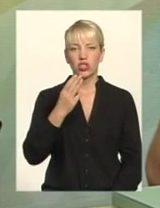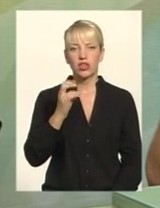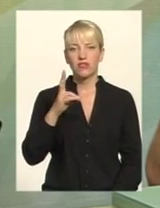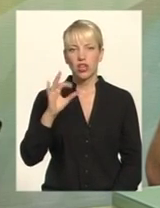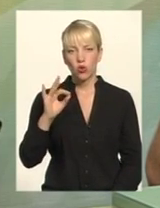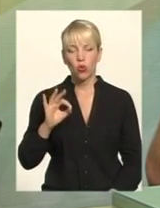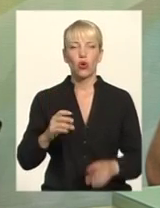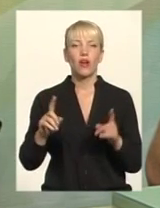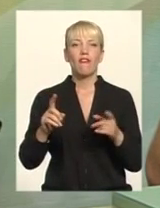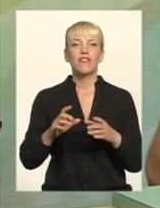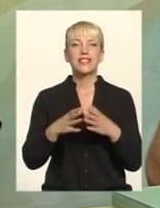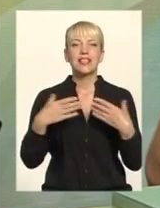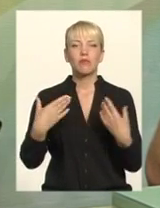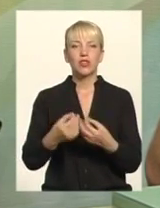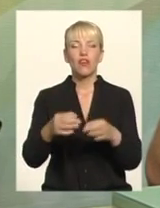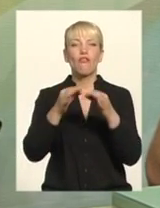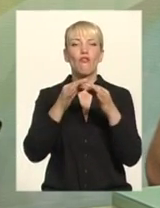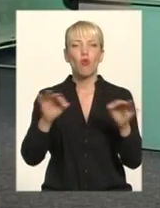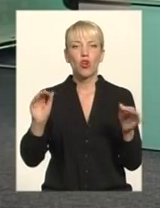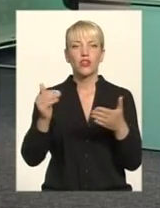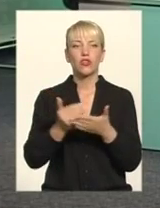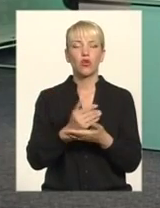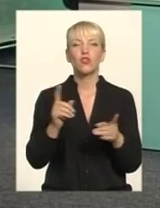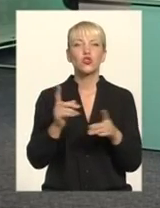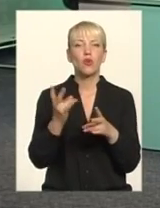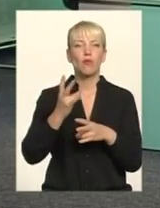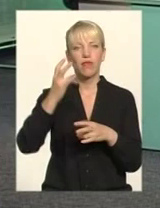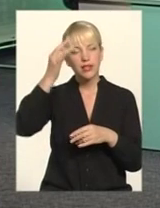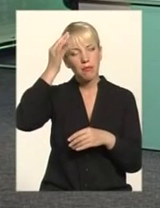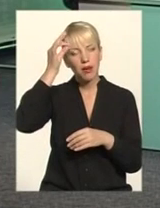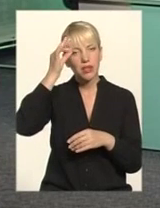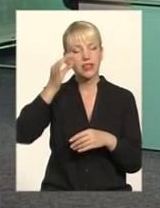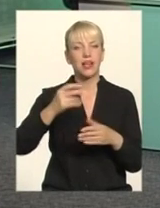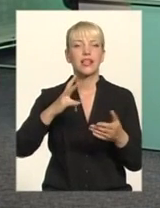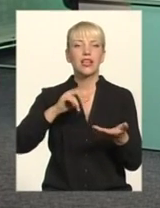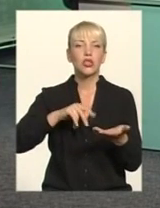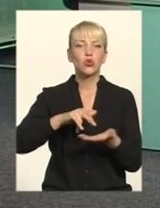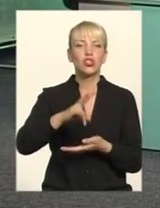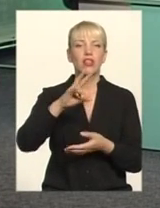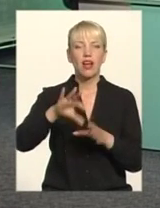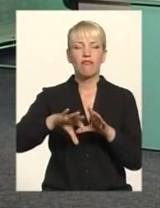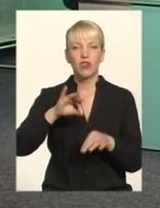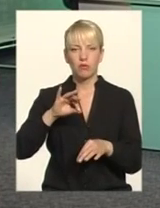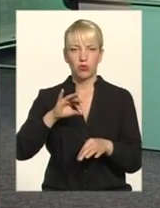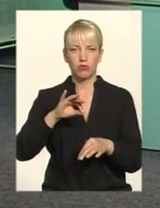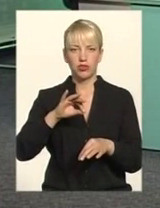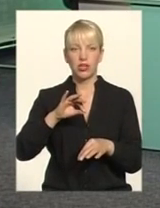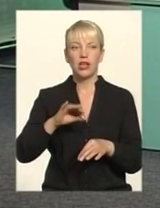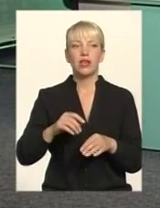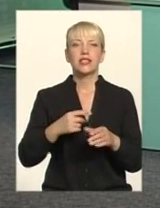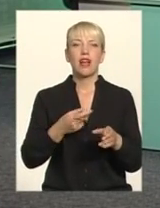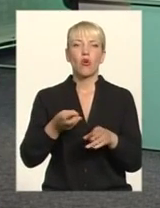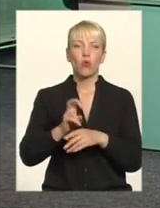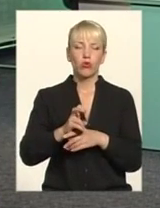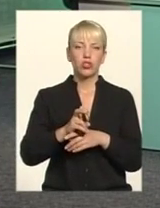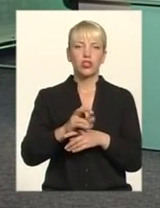вони насамперед повинні пам'ятати, йдучи на вибори, роблячи той чи інший крок, заходячи в той чи інший комітет